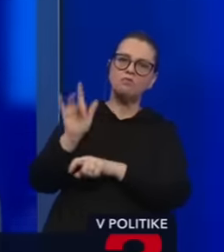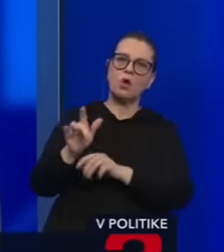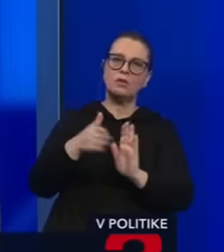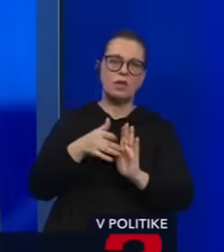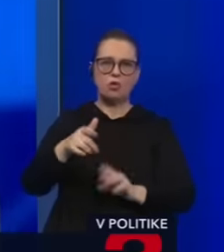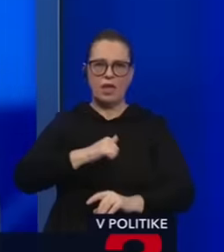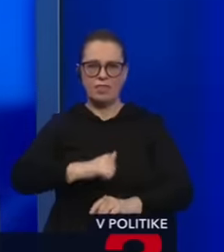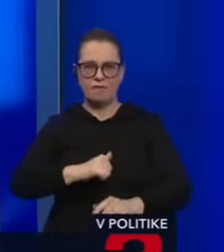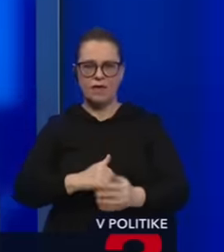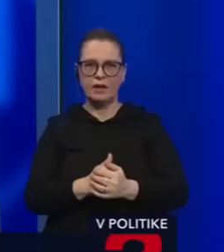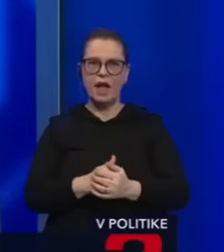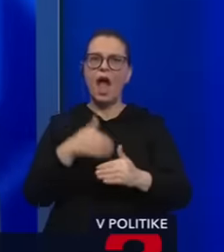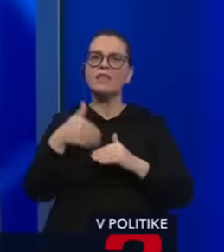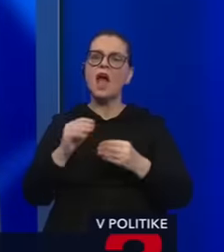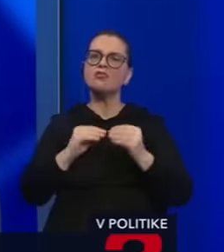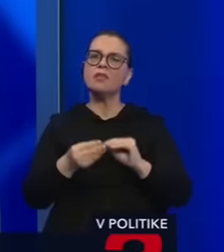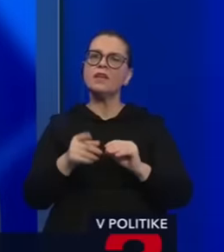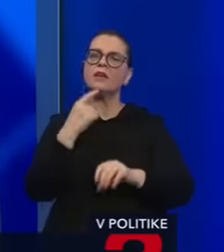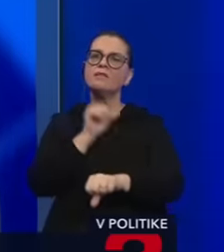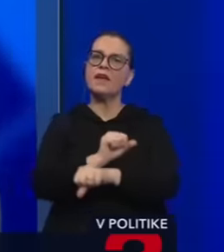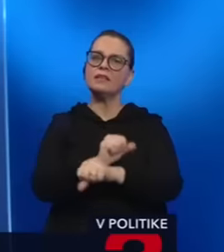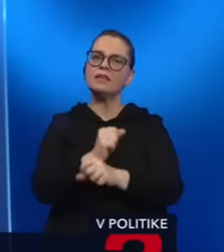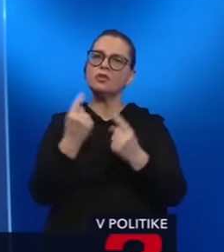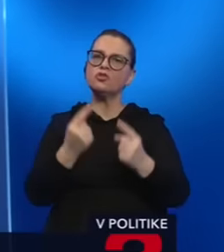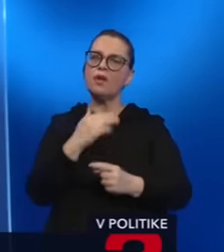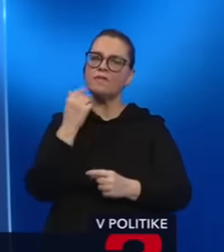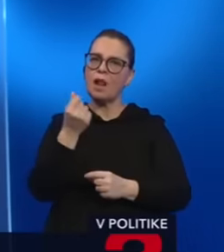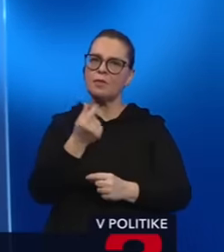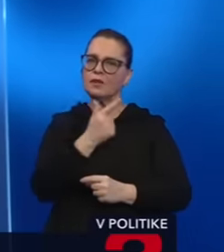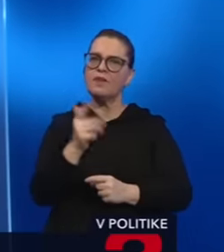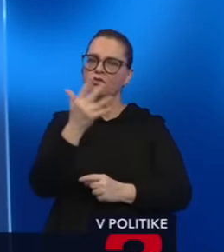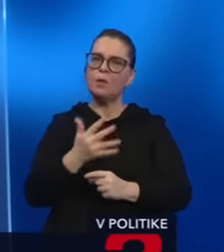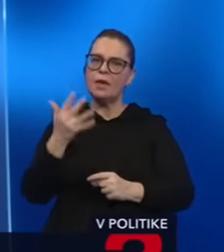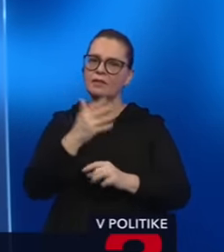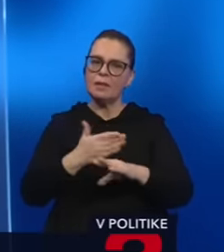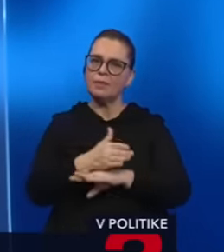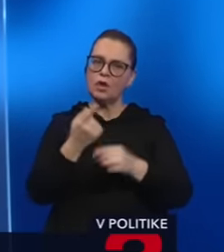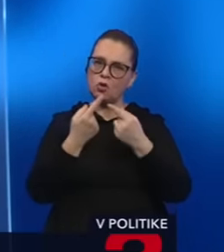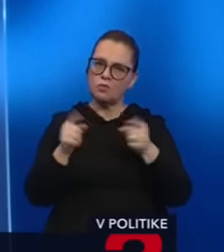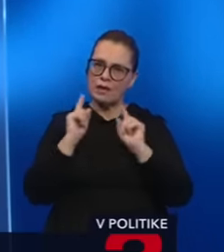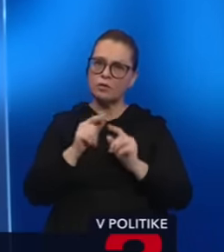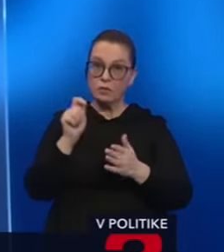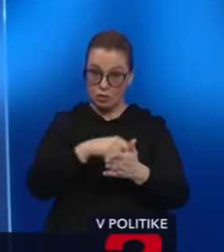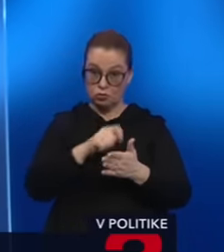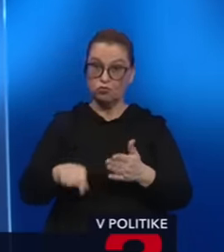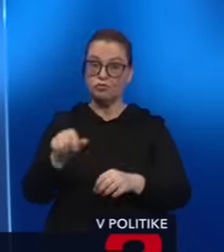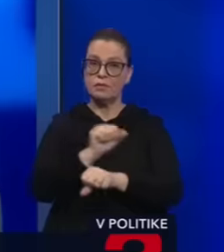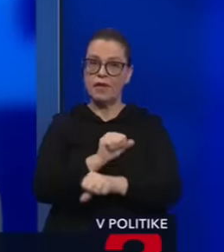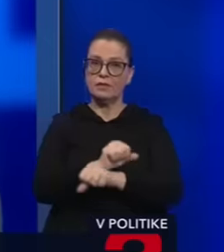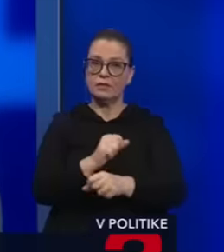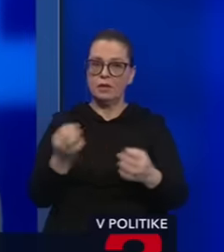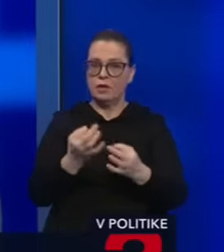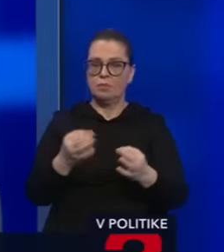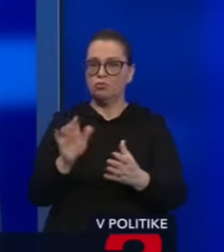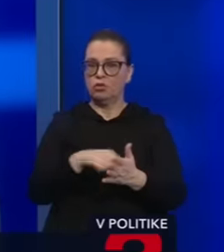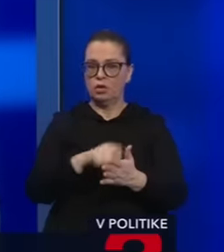nefer. Ďalšia vec. Hovoríte, že väznice stojá veľa peniazy. 250 miliónov stojá väznice na Slovensku. Tak zružme väznice. Prečo by